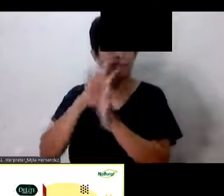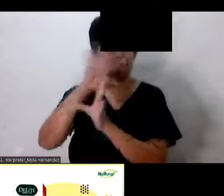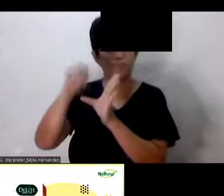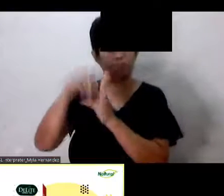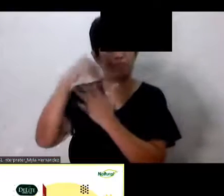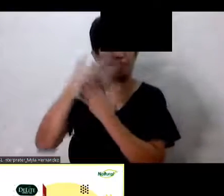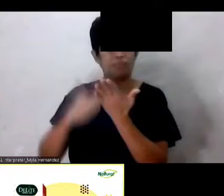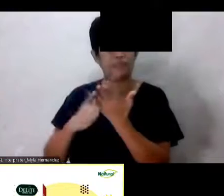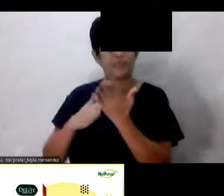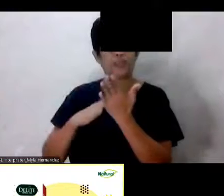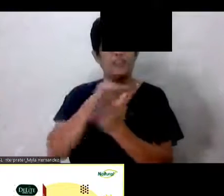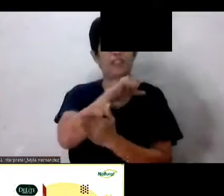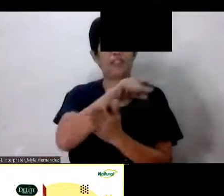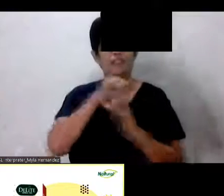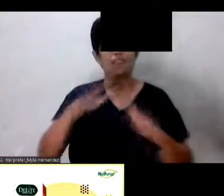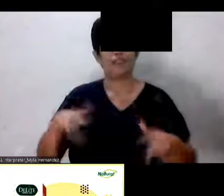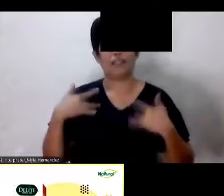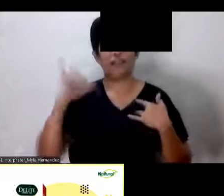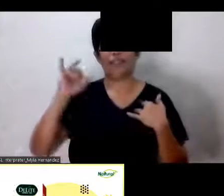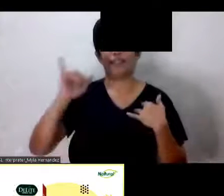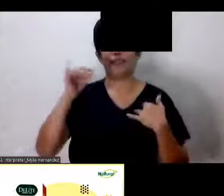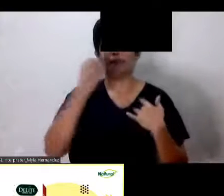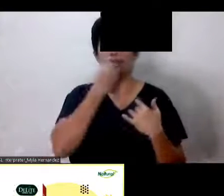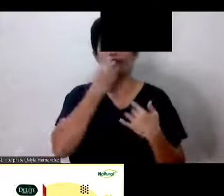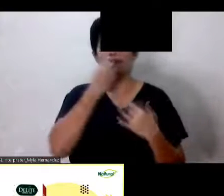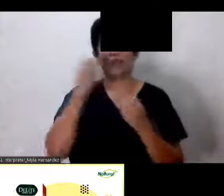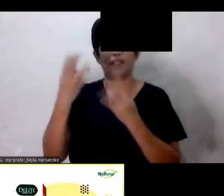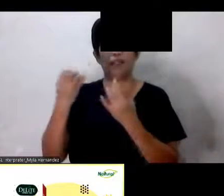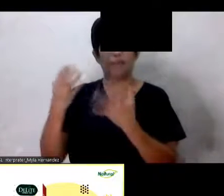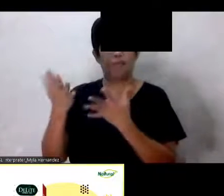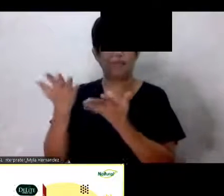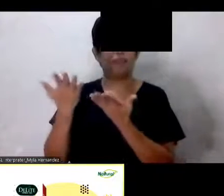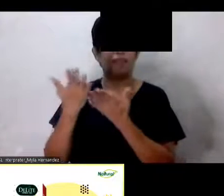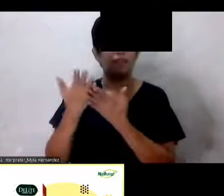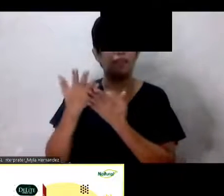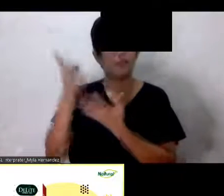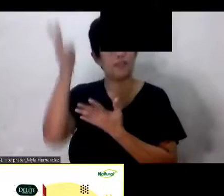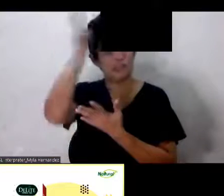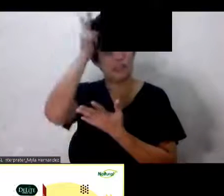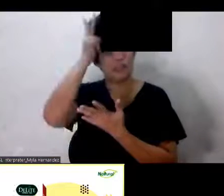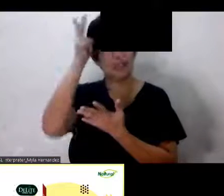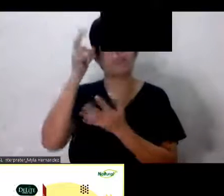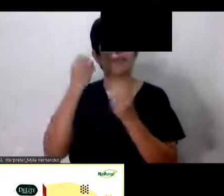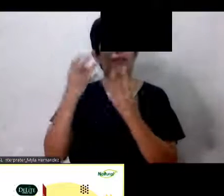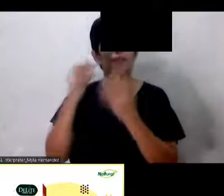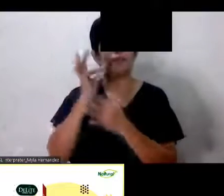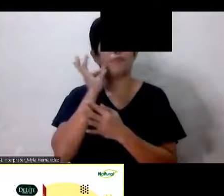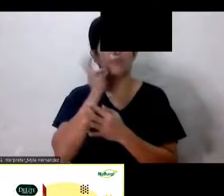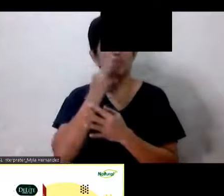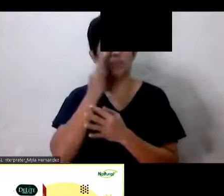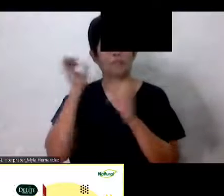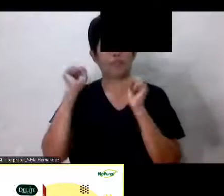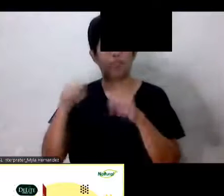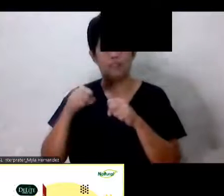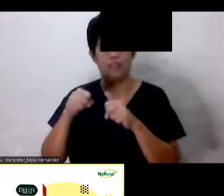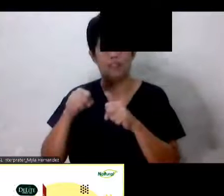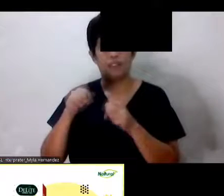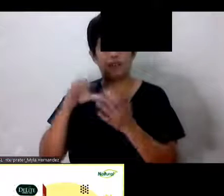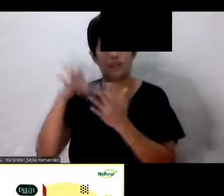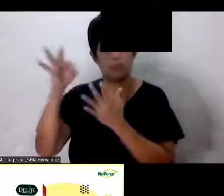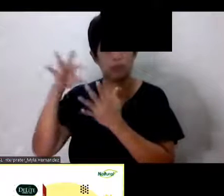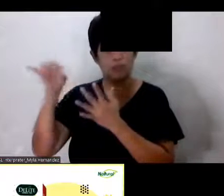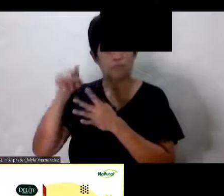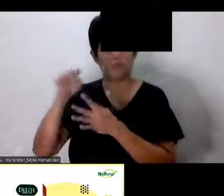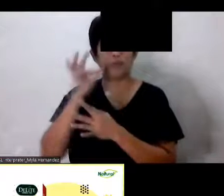So yes Kumain ng maraming gulay Kumain ng prutas Okay Pwede ka naman pumili ng prutas Na hindi sobrang